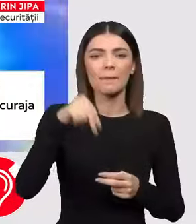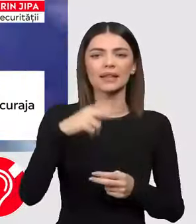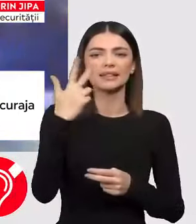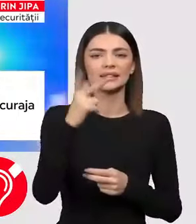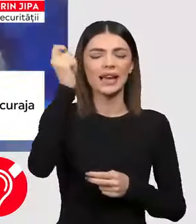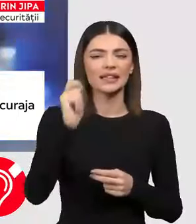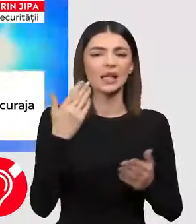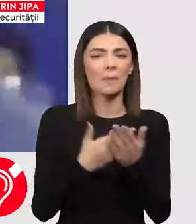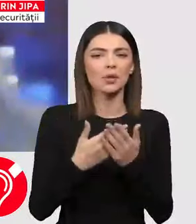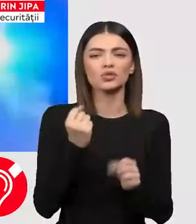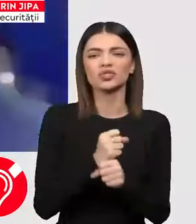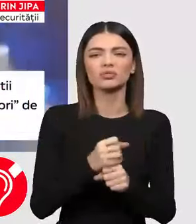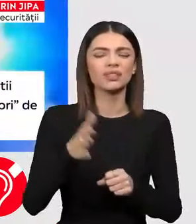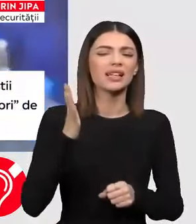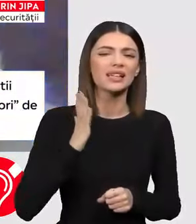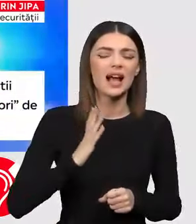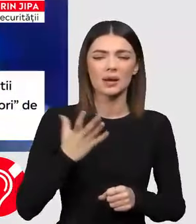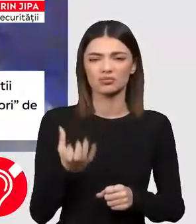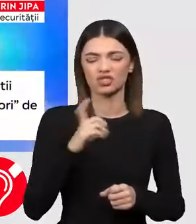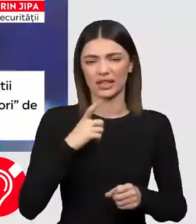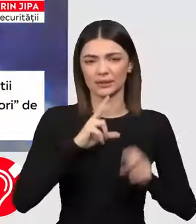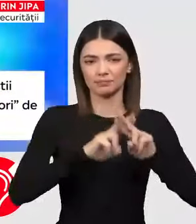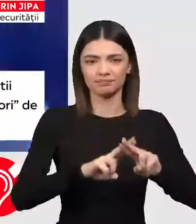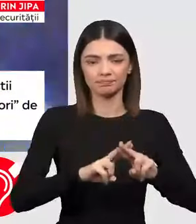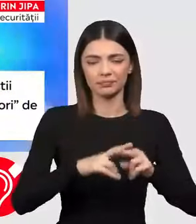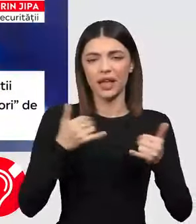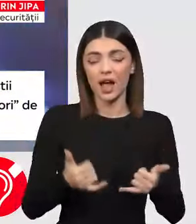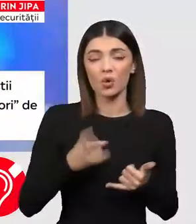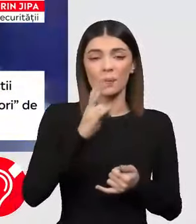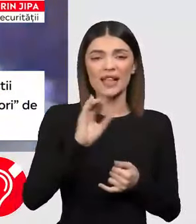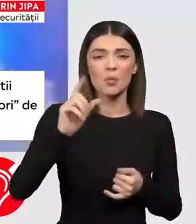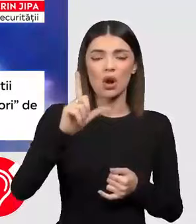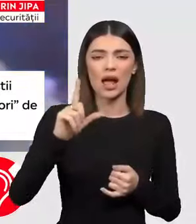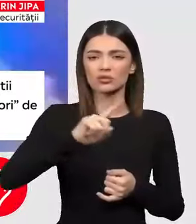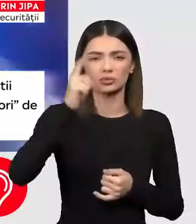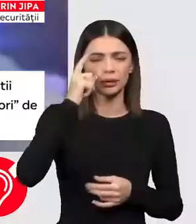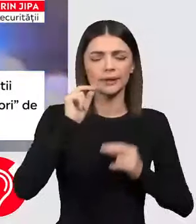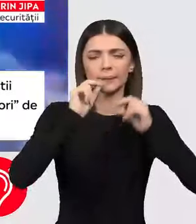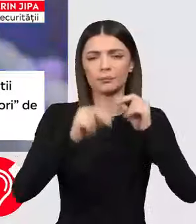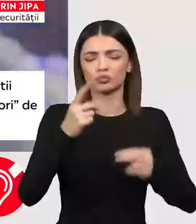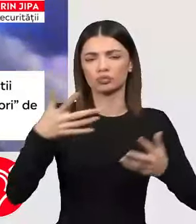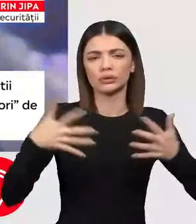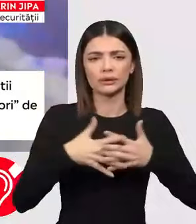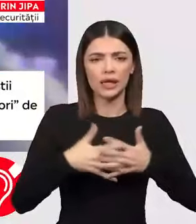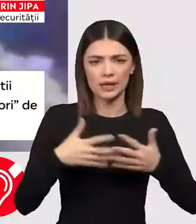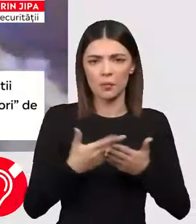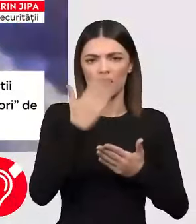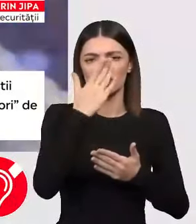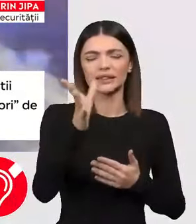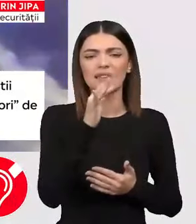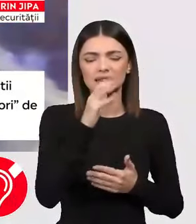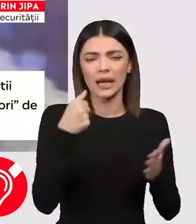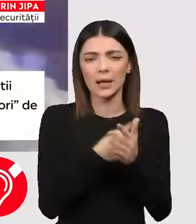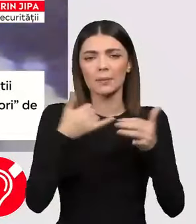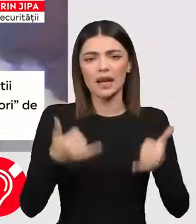tocmai pentru a calma spiritele. Cu toate acestea, Hezbolahul nu cred că va intra într-un război de avrângură cu Israelul.